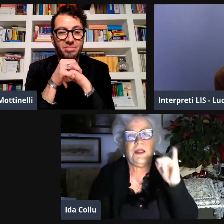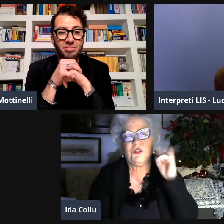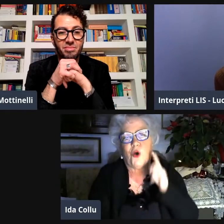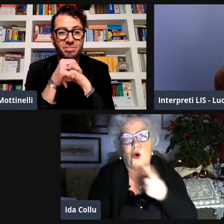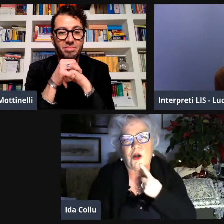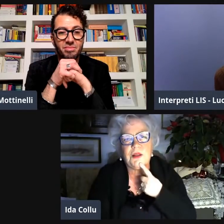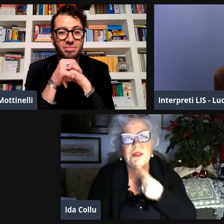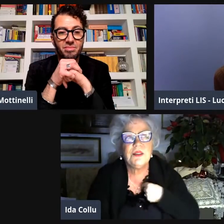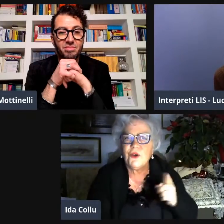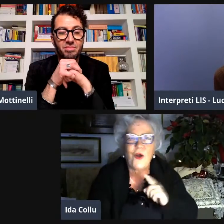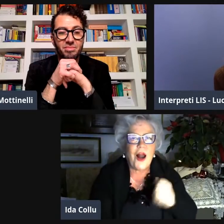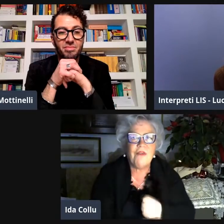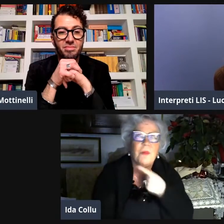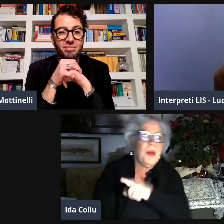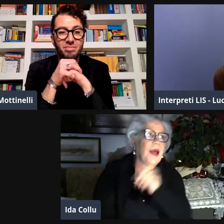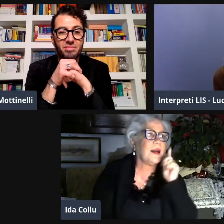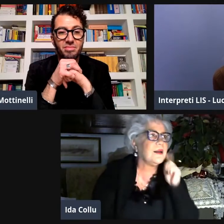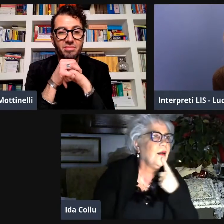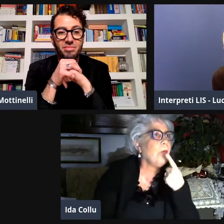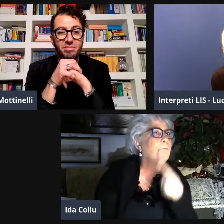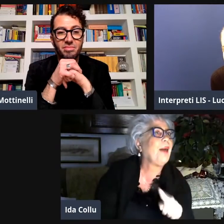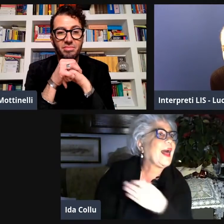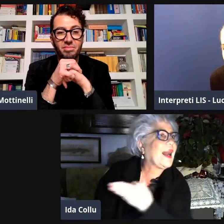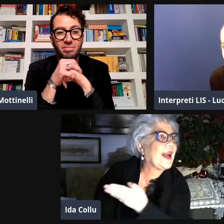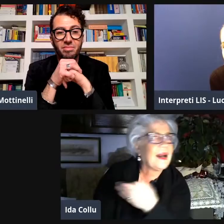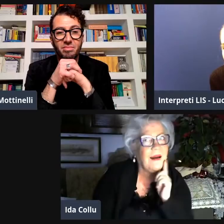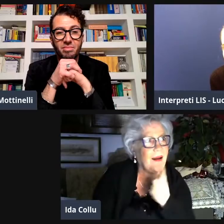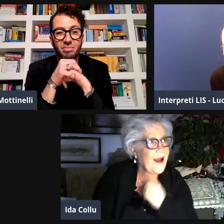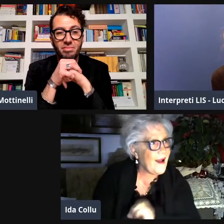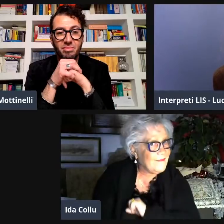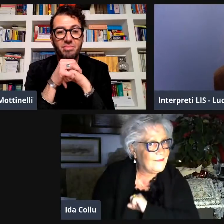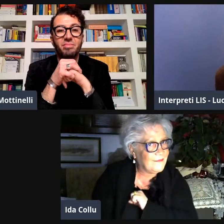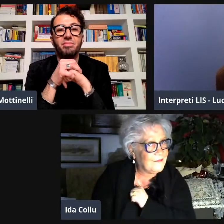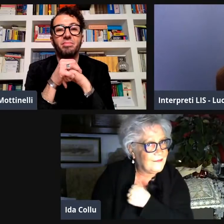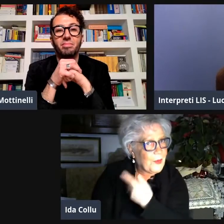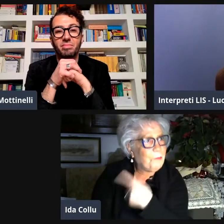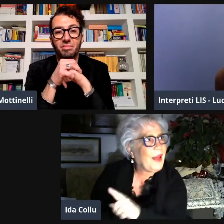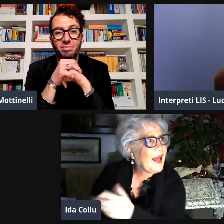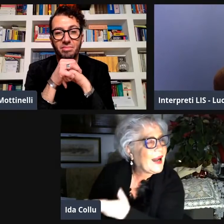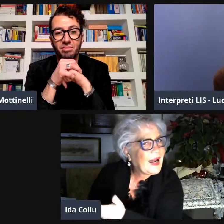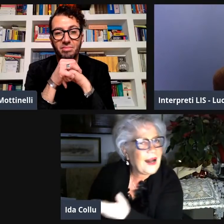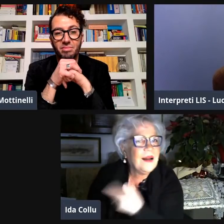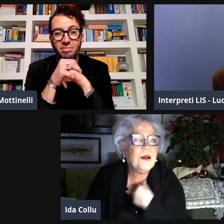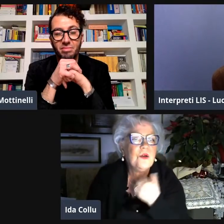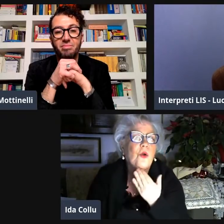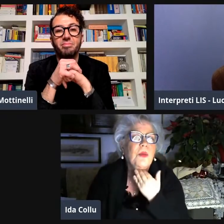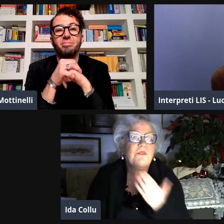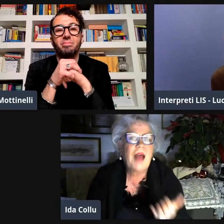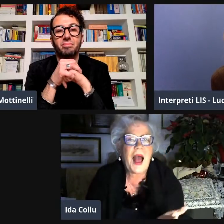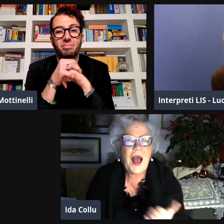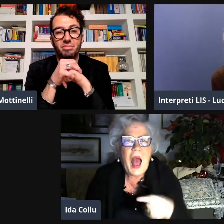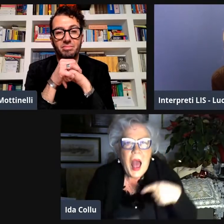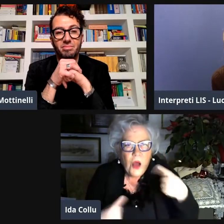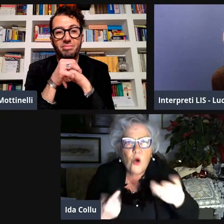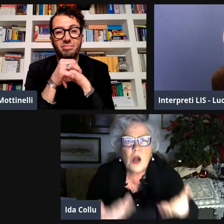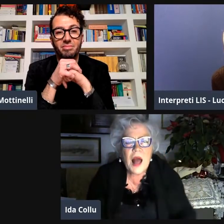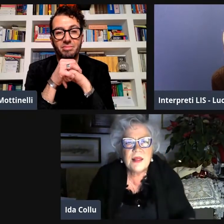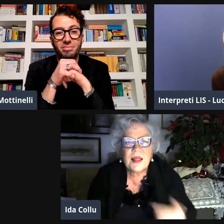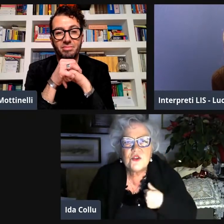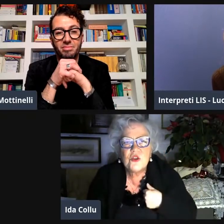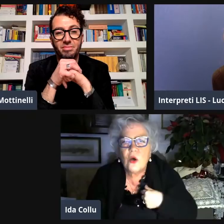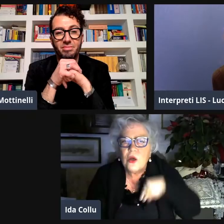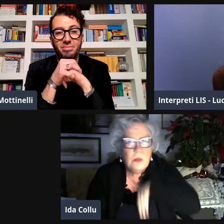protagonisti per riuscire a fare dei progetti insieme non per i sordi perché ti fa